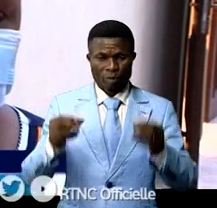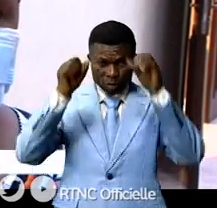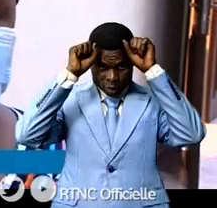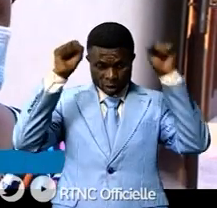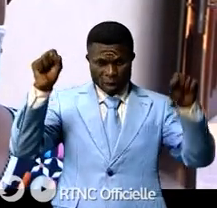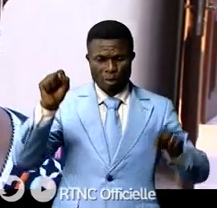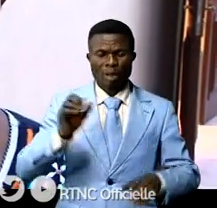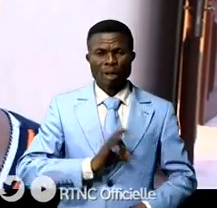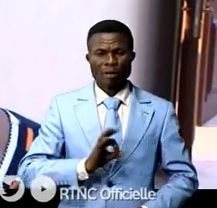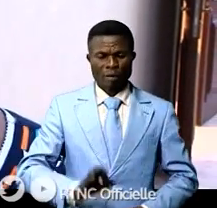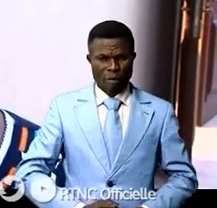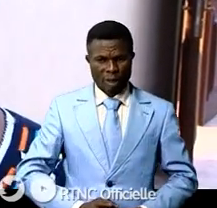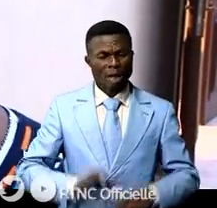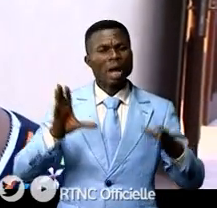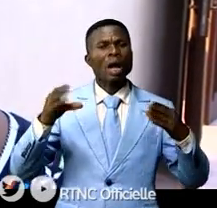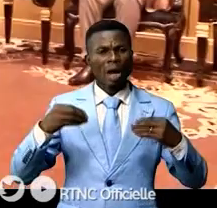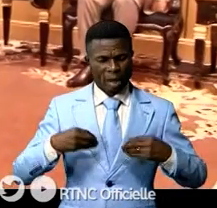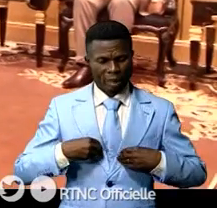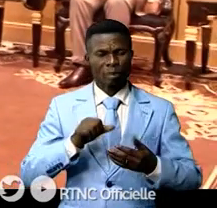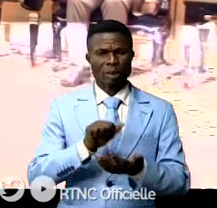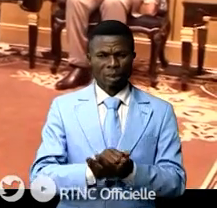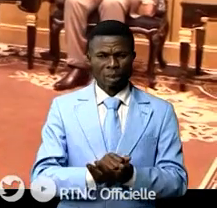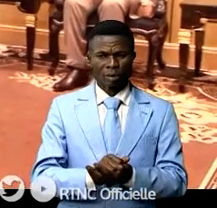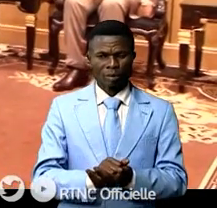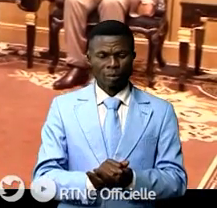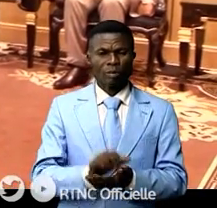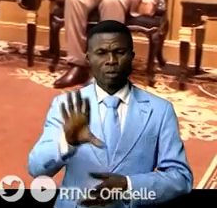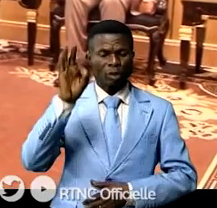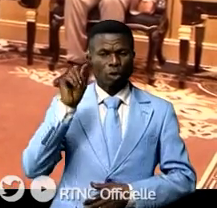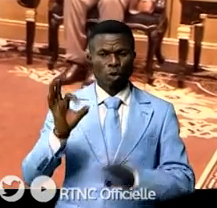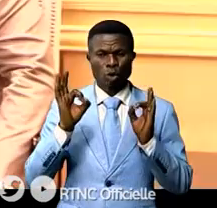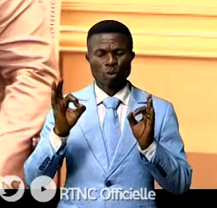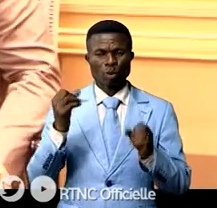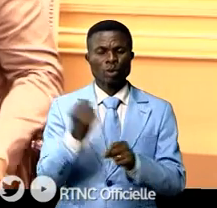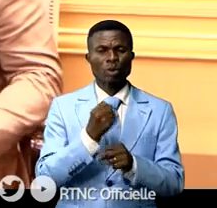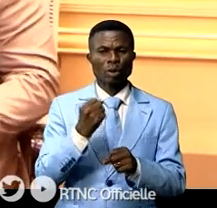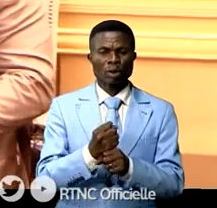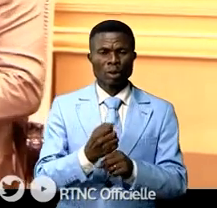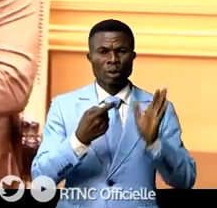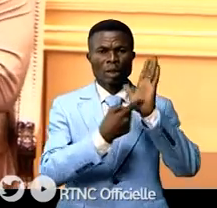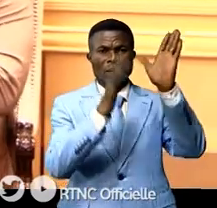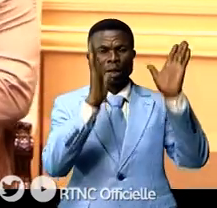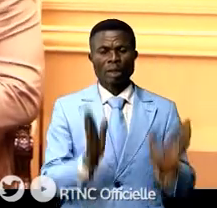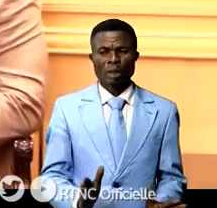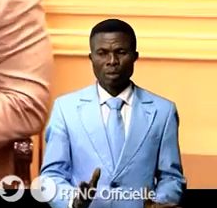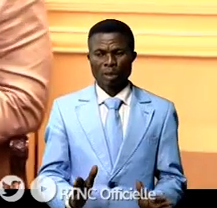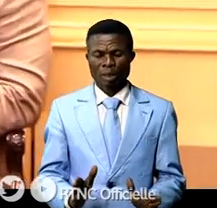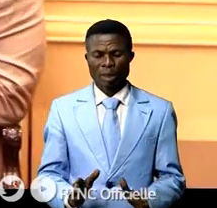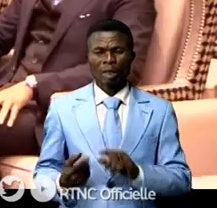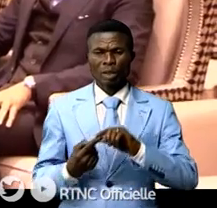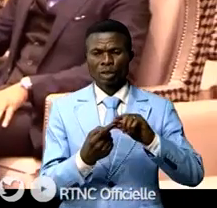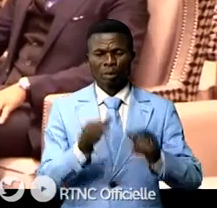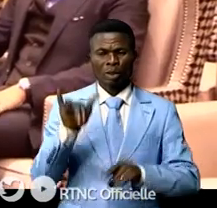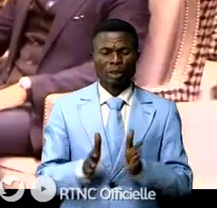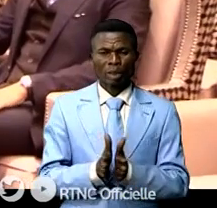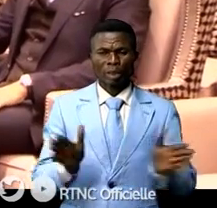de la République a exprimé ses attentes également. Nommée récemment aux fonctions de représentante spéciale du secrétaire général de l